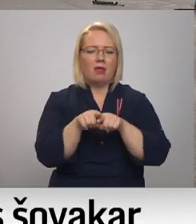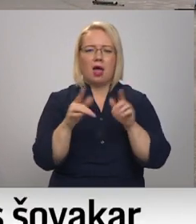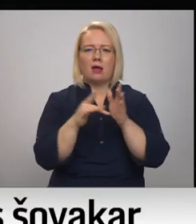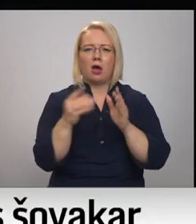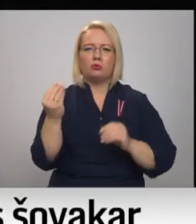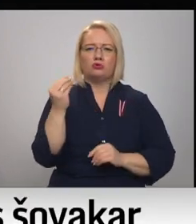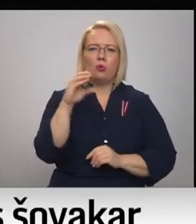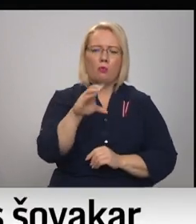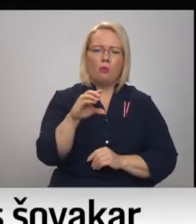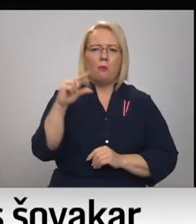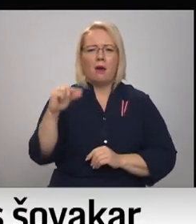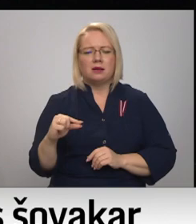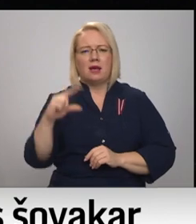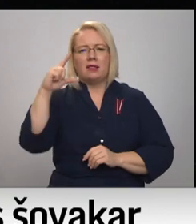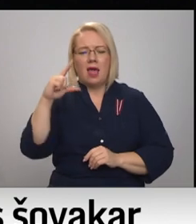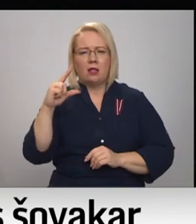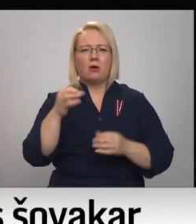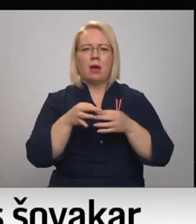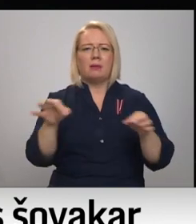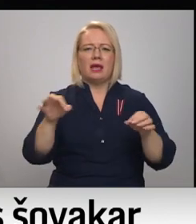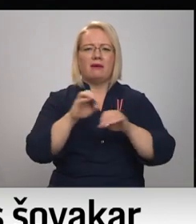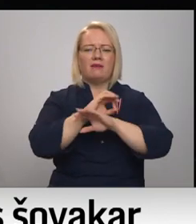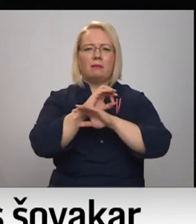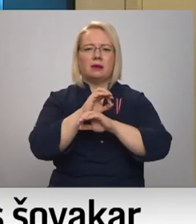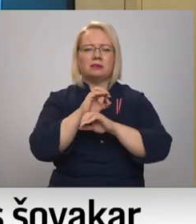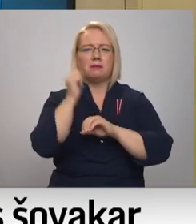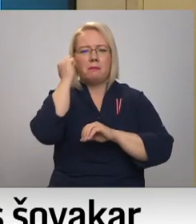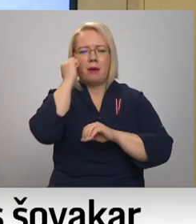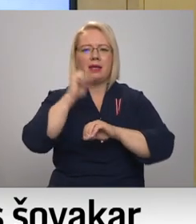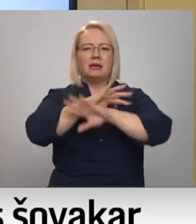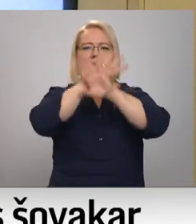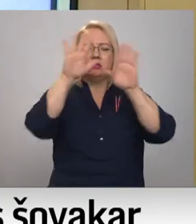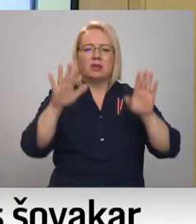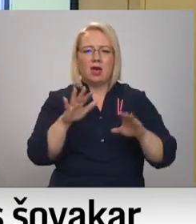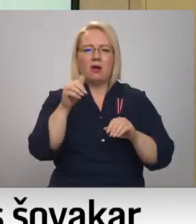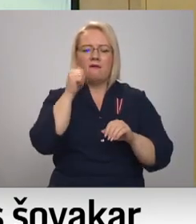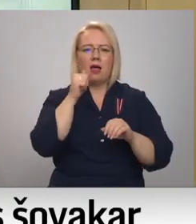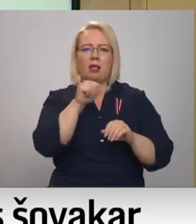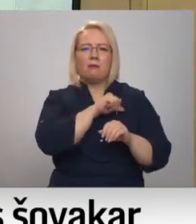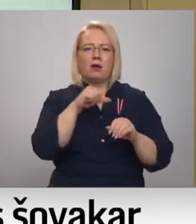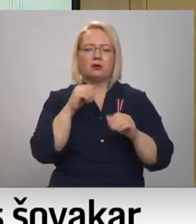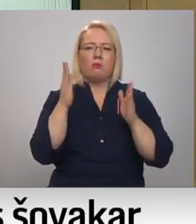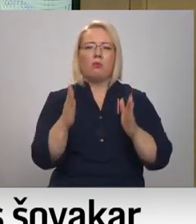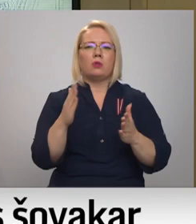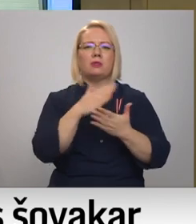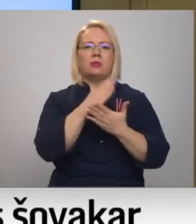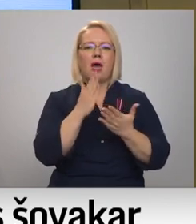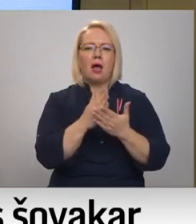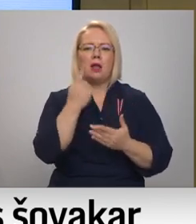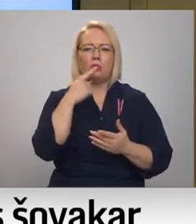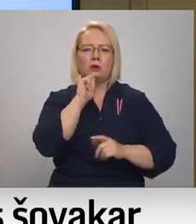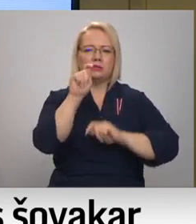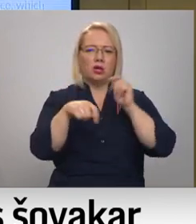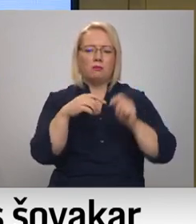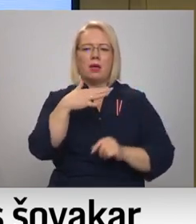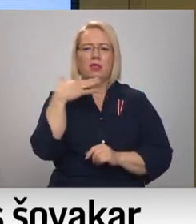summu, mazāku vai lielāku brīvības piemnieku izgaidus mošanai, to teikt pašām astītēm, un būt par daļu no šīta ziedojuma. Ļoti